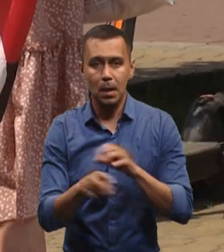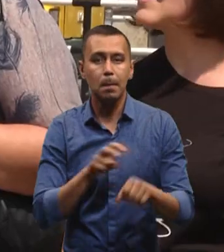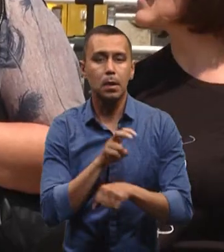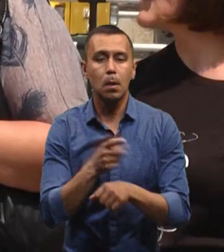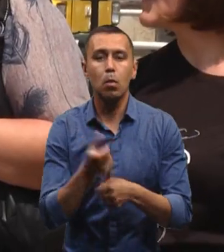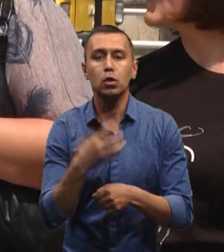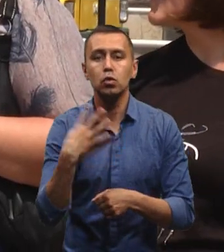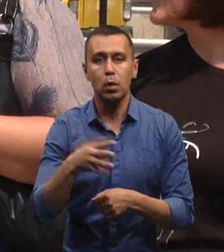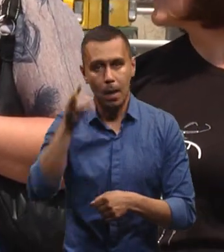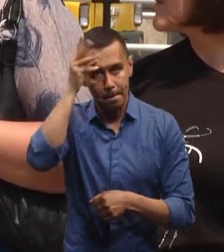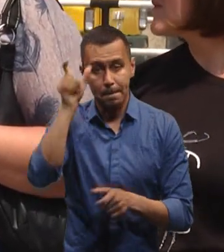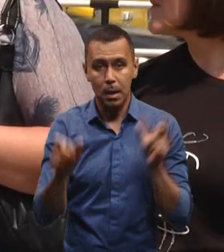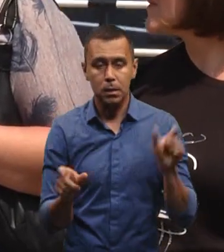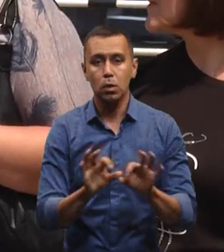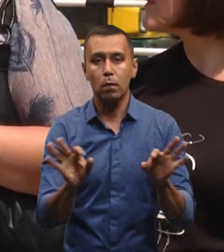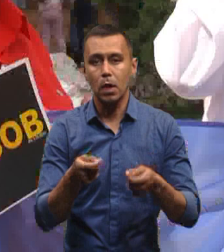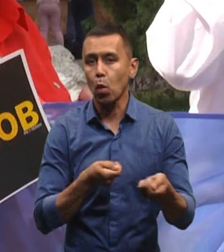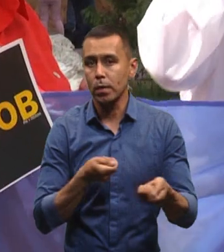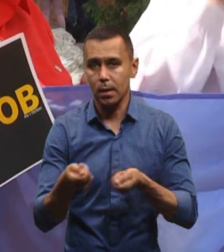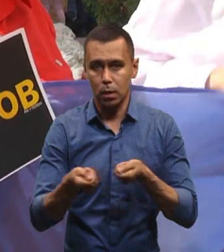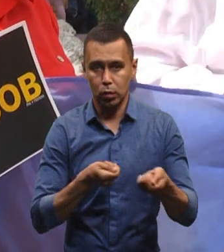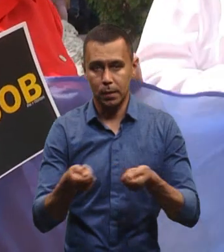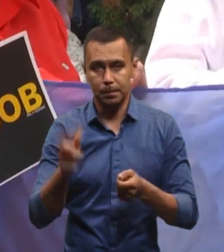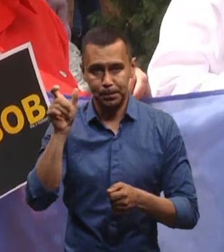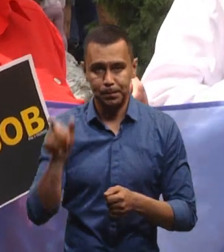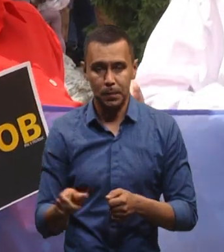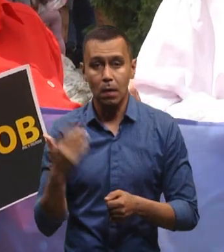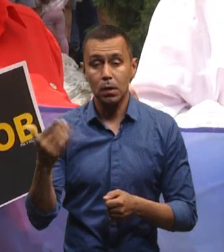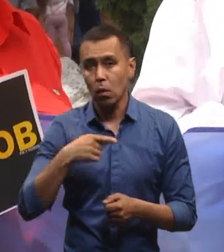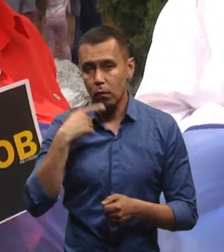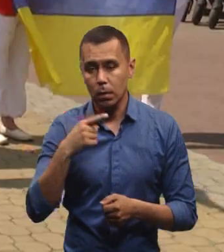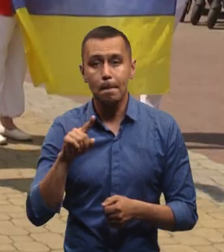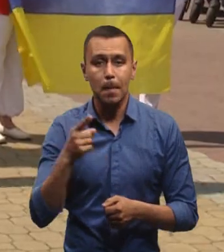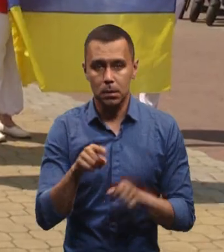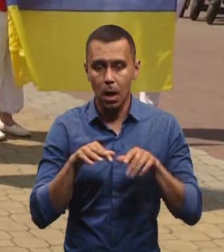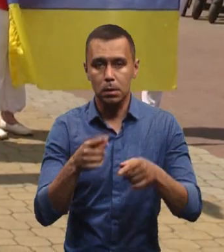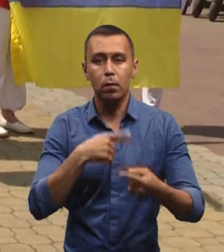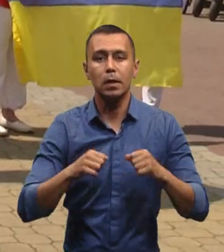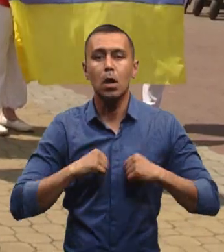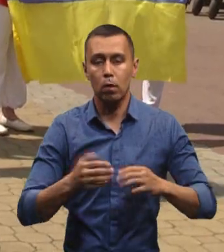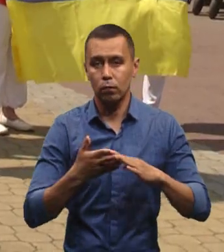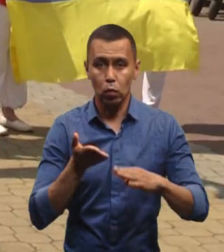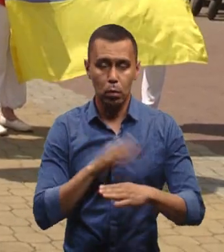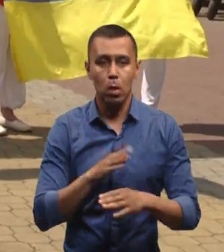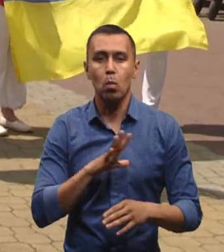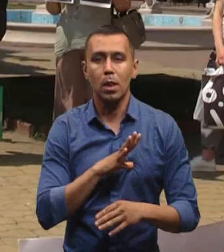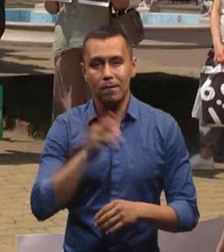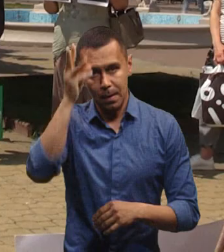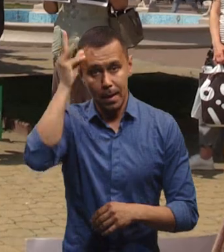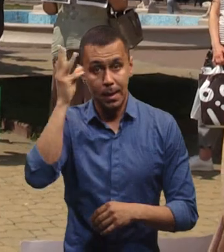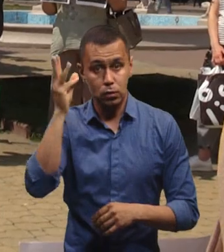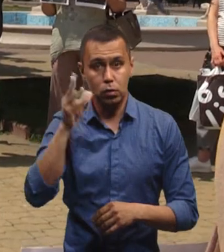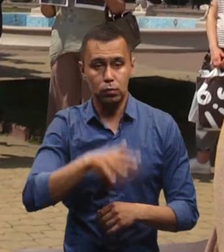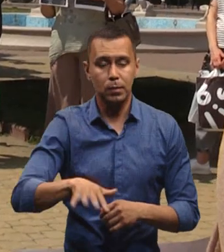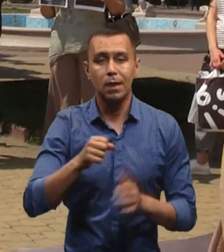прийшли понад 40 хмельничан, розповіла її координаторка Леся Стебло. За її словами, перша акція «Поверніть героїв додому» відбулася в Хмельницькому